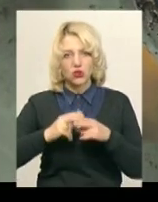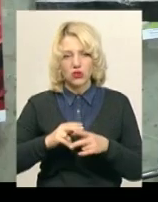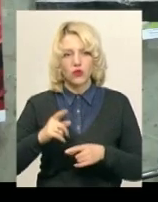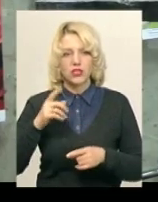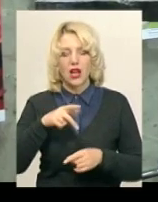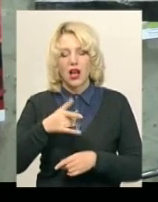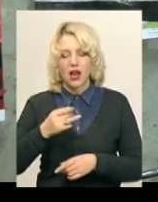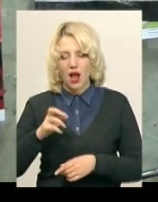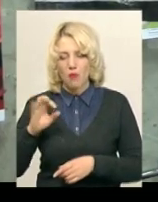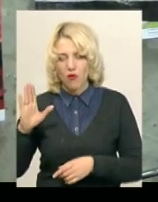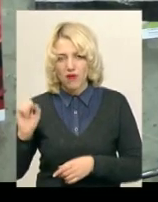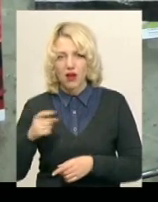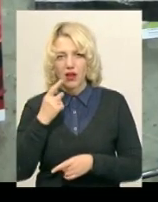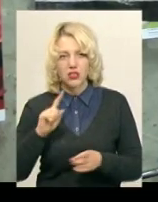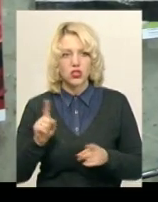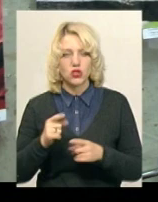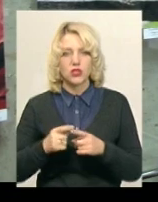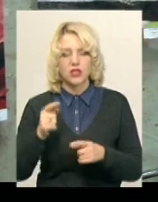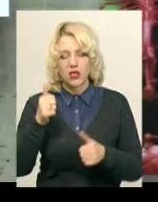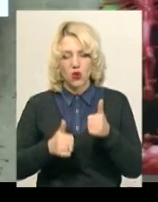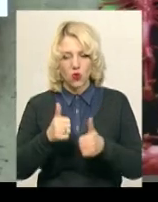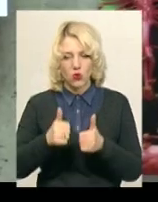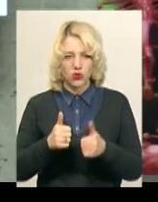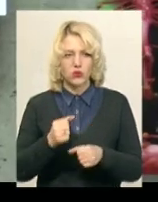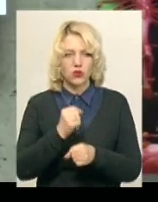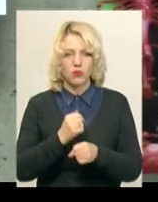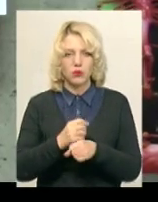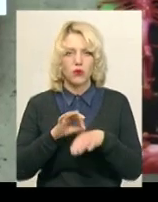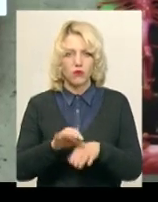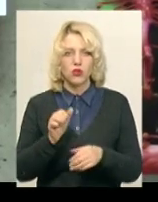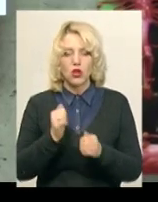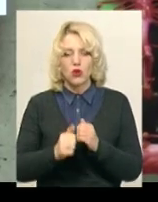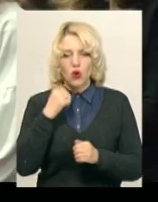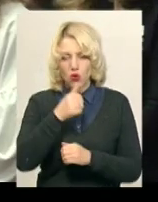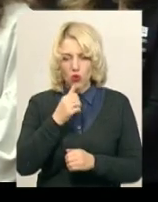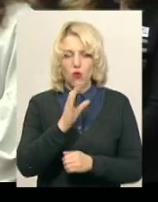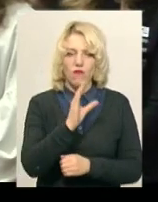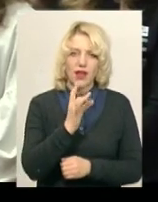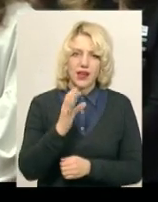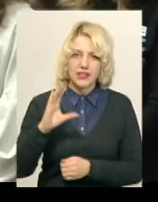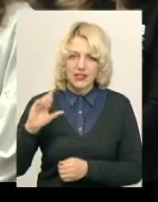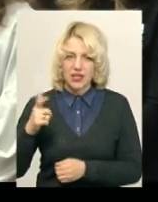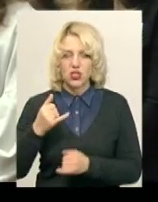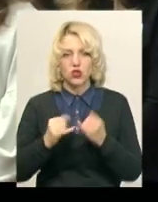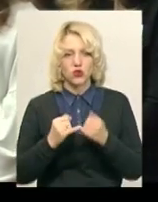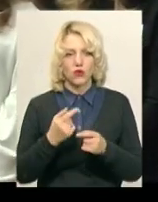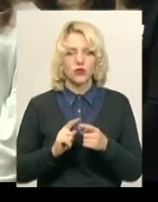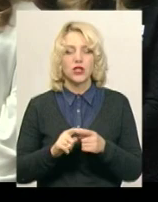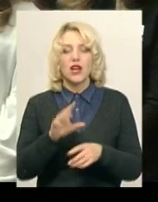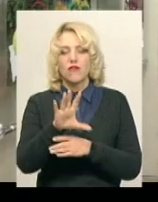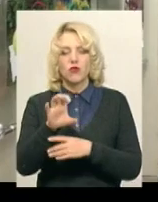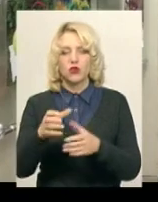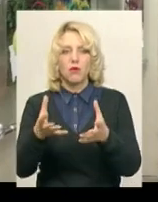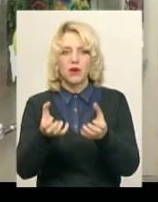Віта Грабова каже, обласний заочний конкурс робіт юних фотоаматорів проводять щороку, у вересні-жовтні. Чорно-білі та кольорові фото приймають у форматі